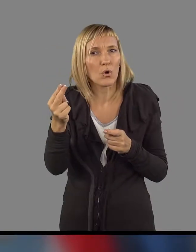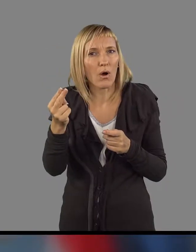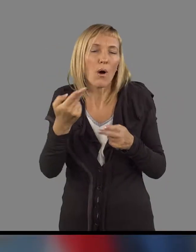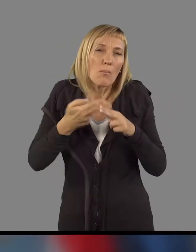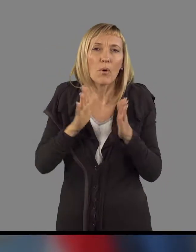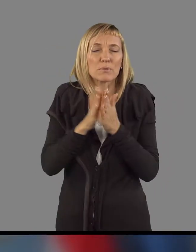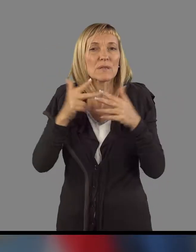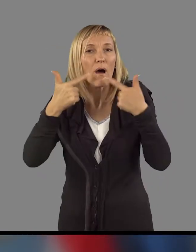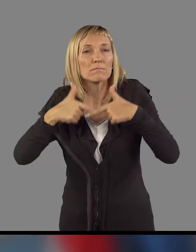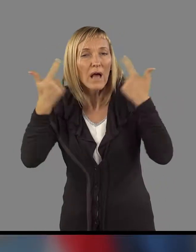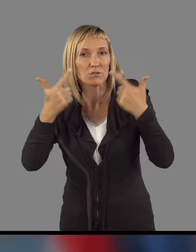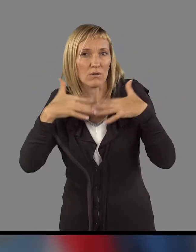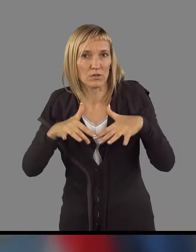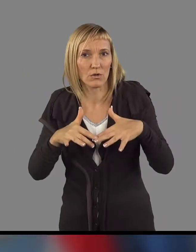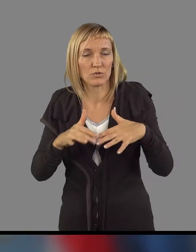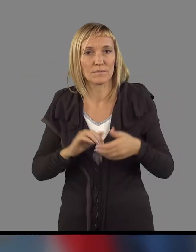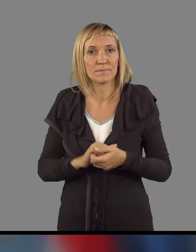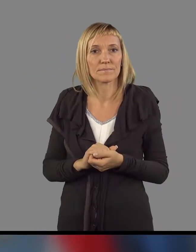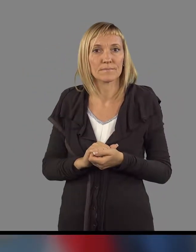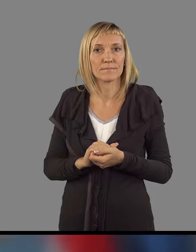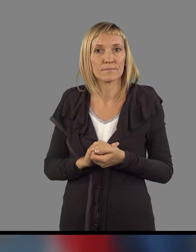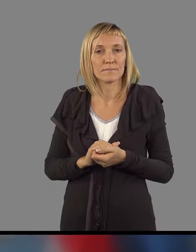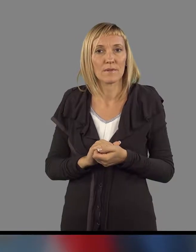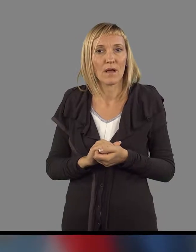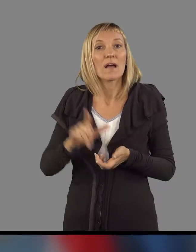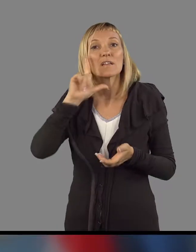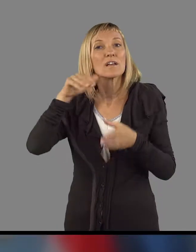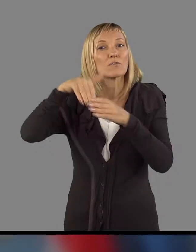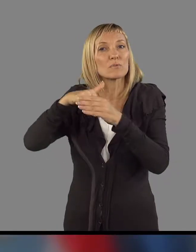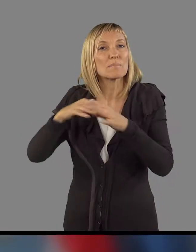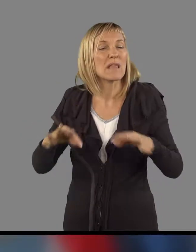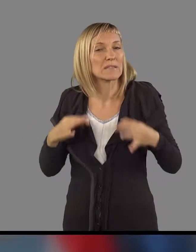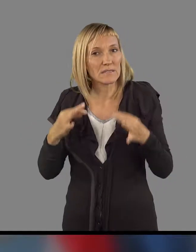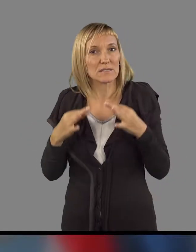pojasnete to zadevo? In pa vede na to, da je glavna tema zdravstva v državi.